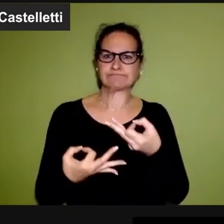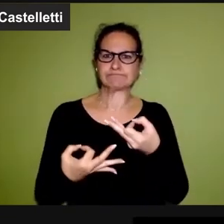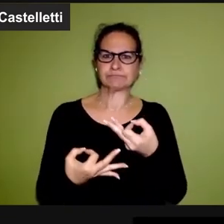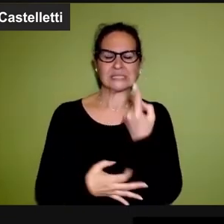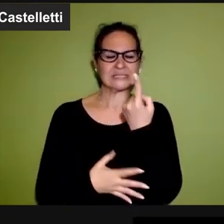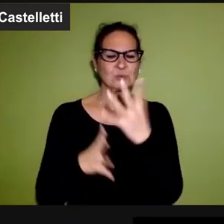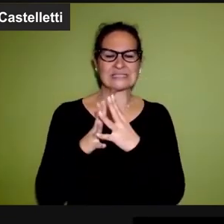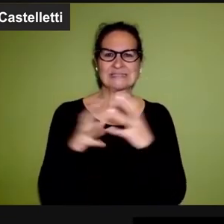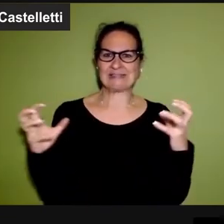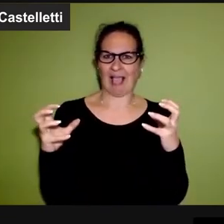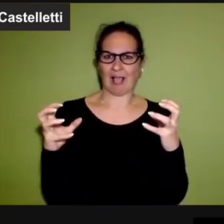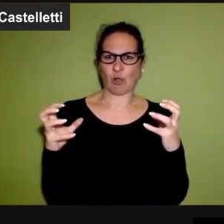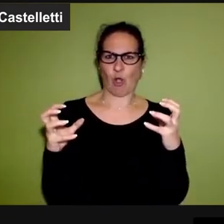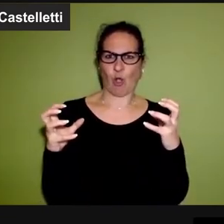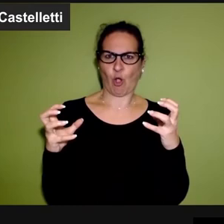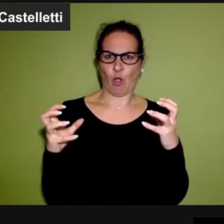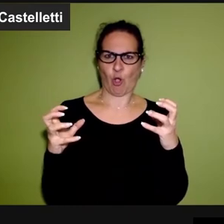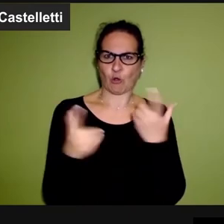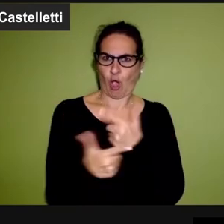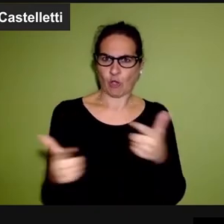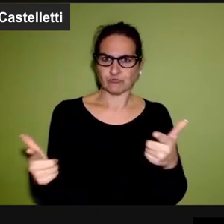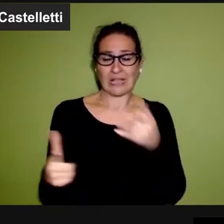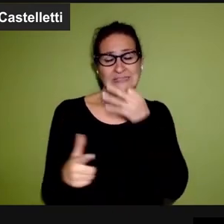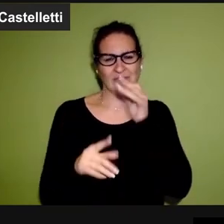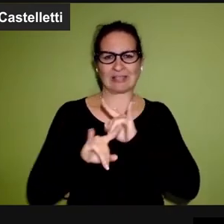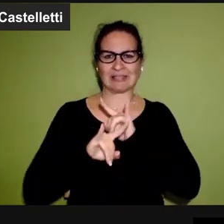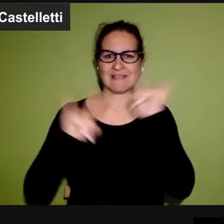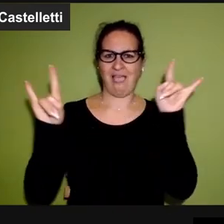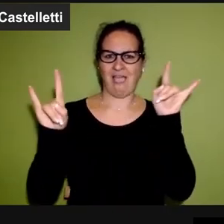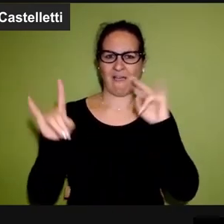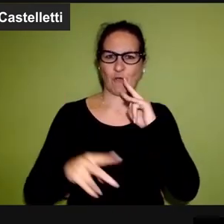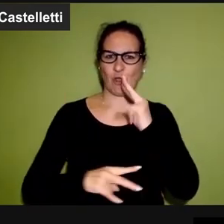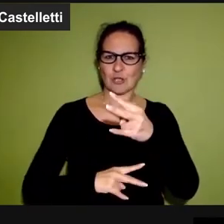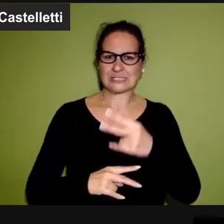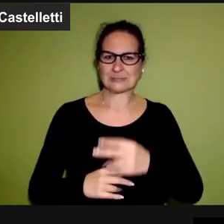risposte nette parla attraverso il diavolo.